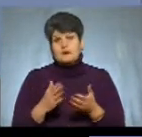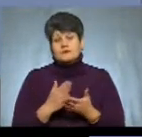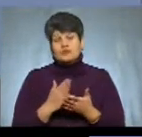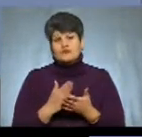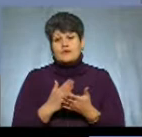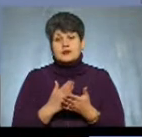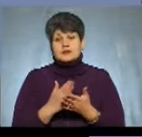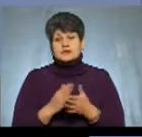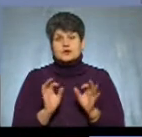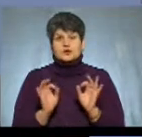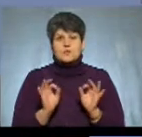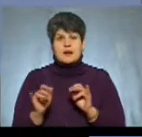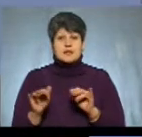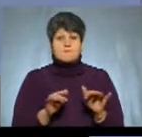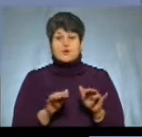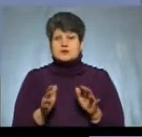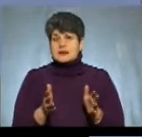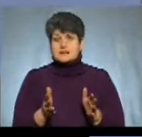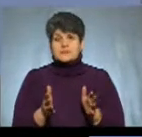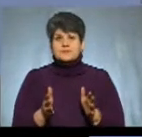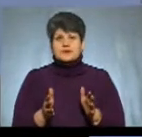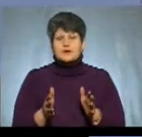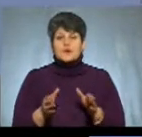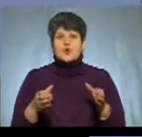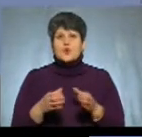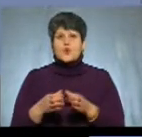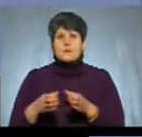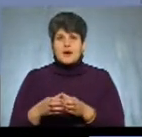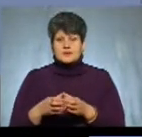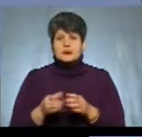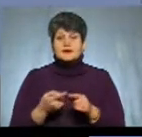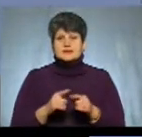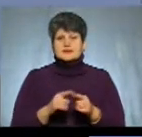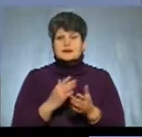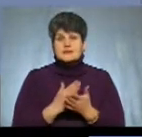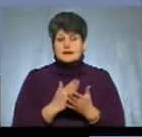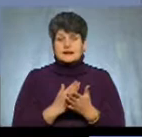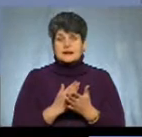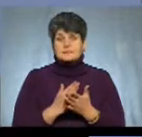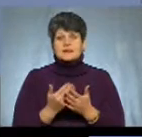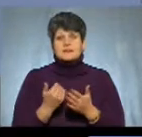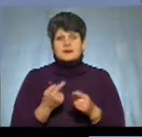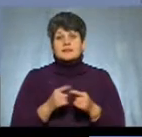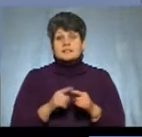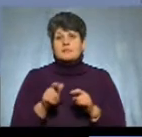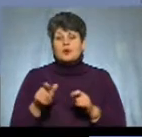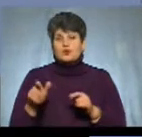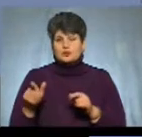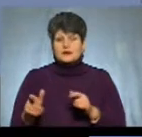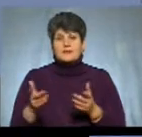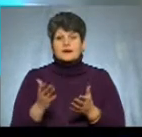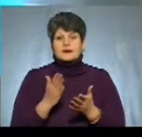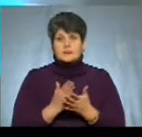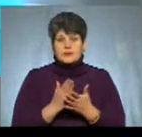нормальний процес, адже громада – це є передусім люди, які мають